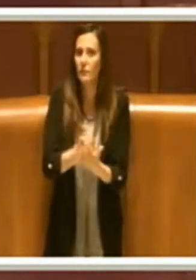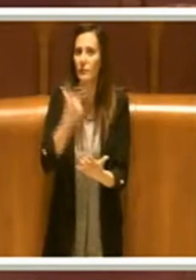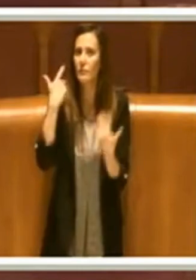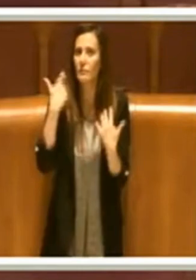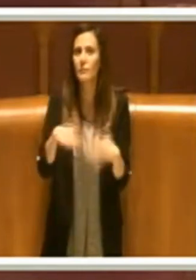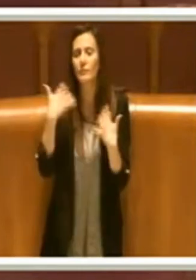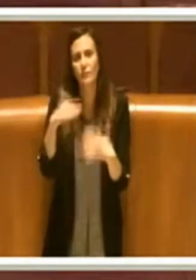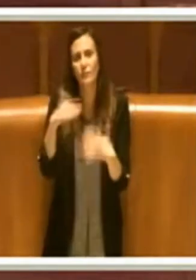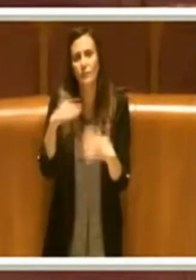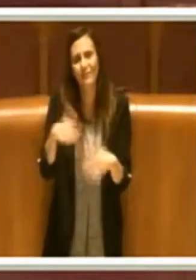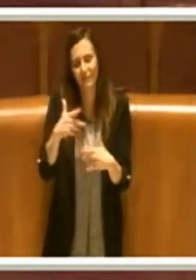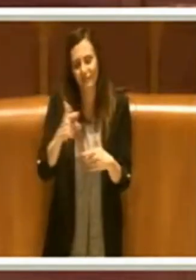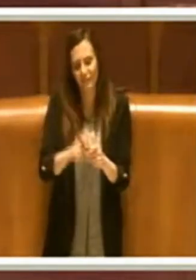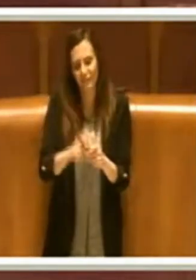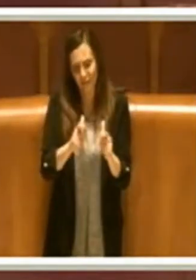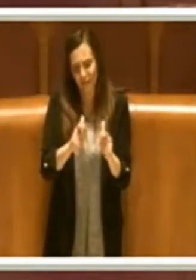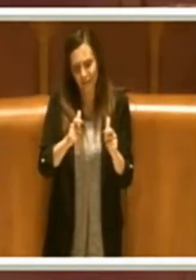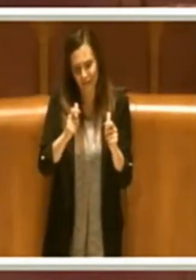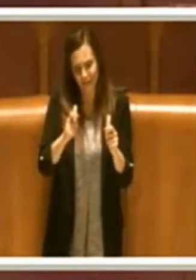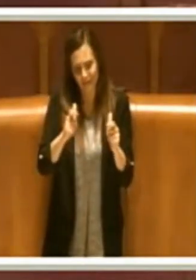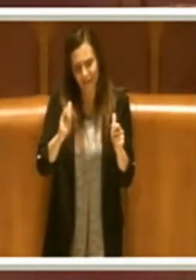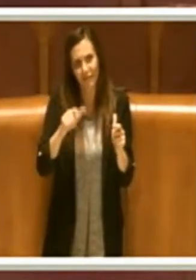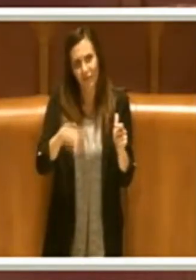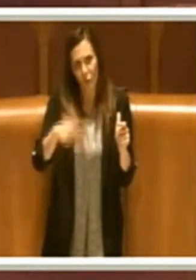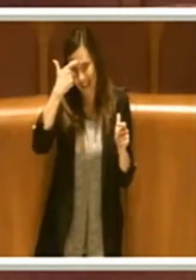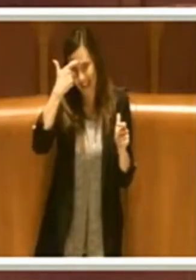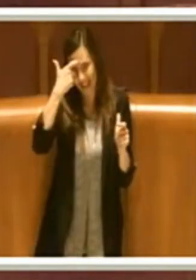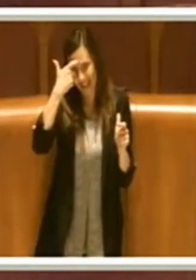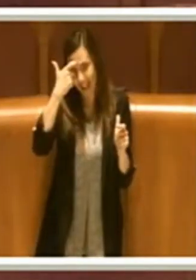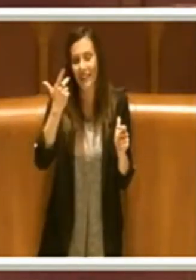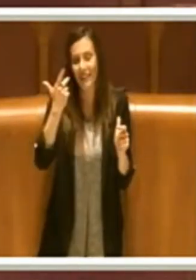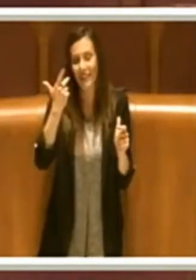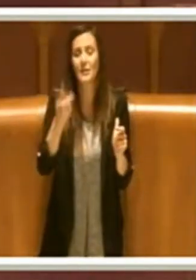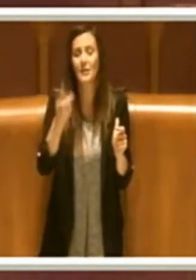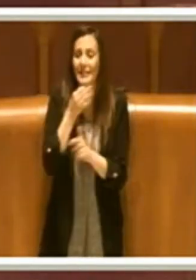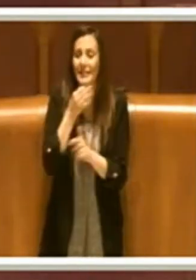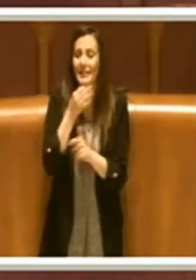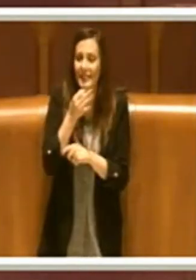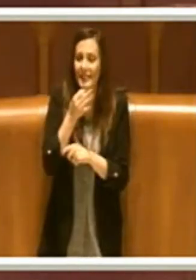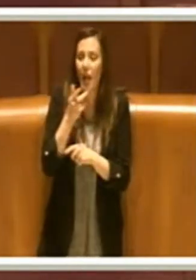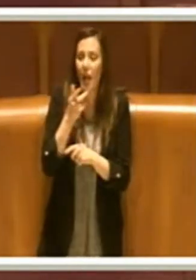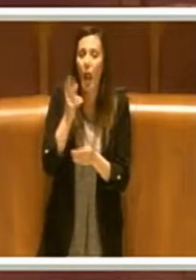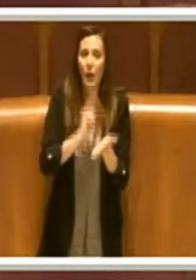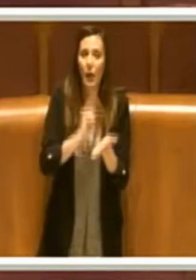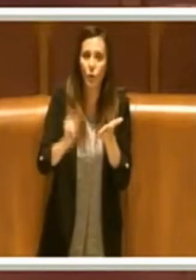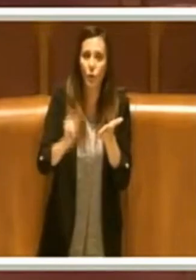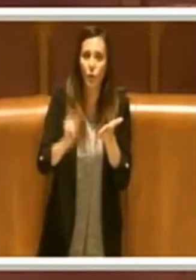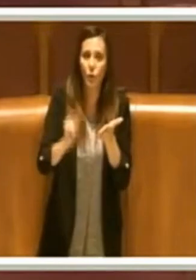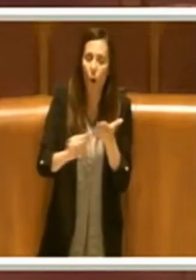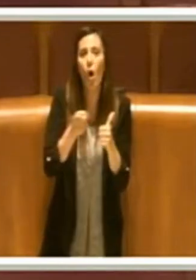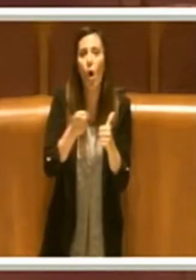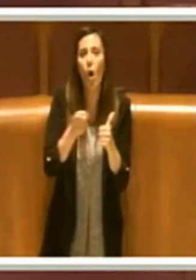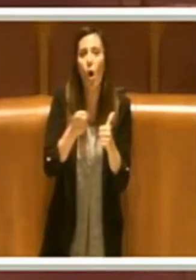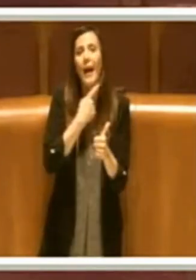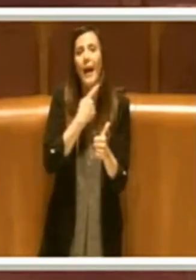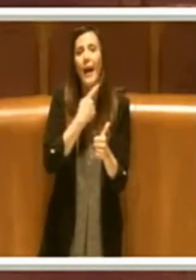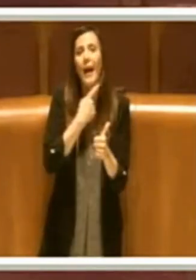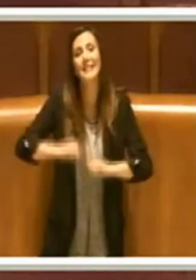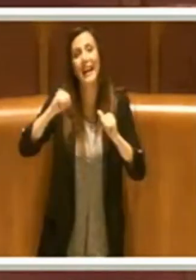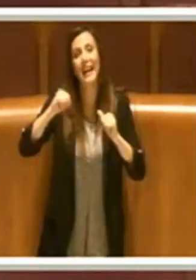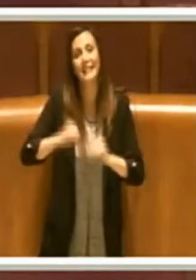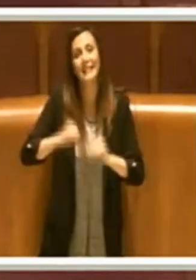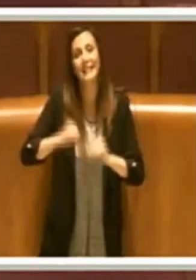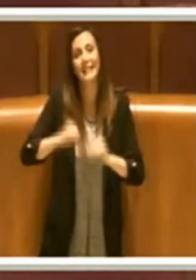crescita di uno Stato, vale a dire la scuola e vale a dire la sanità,